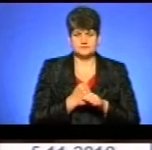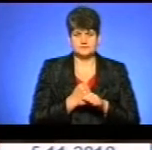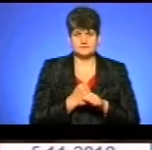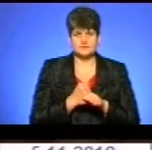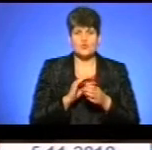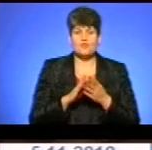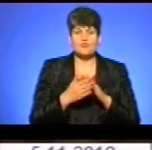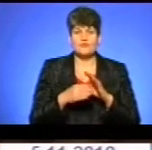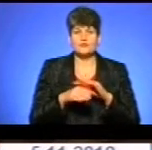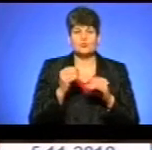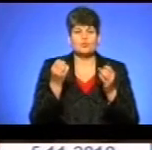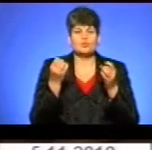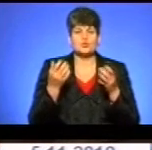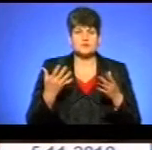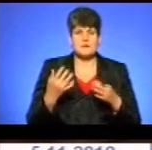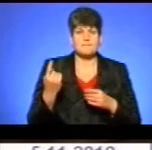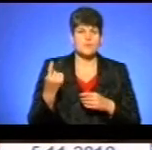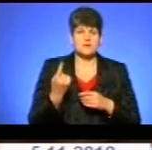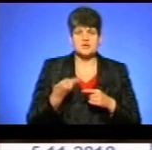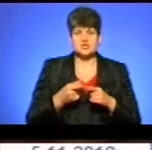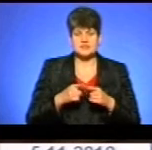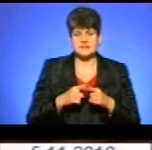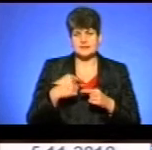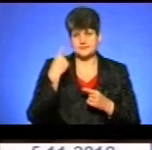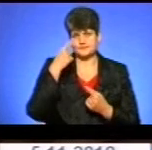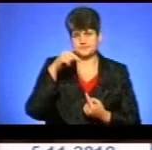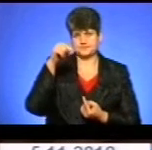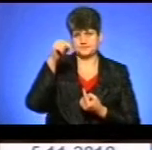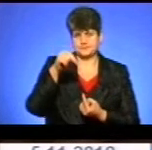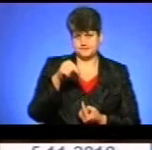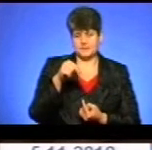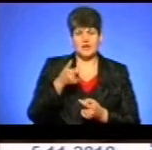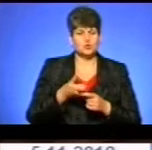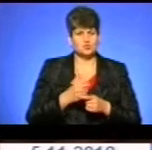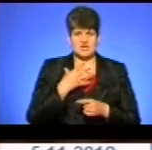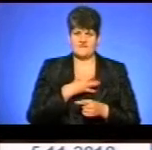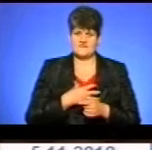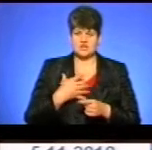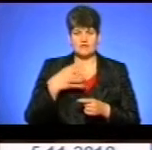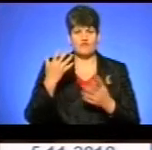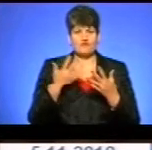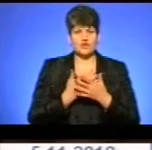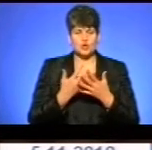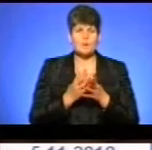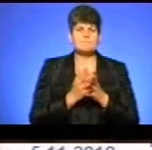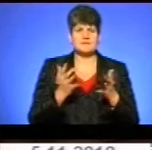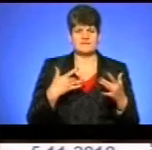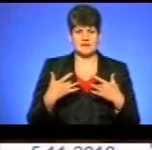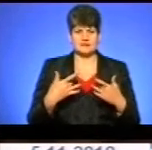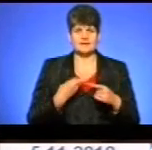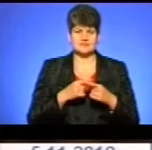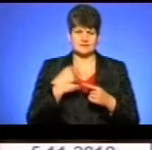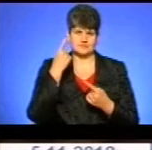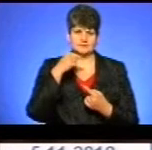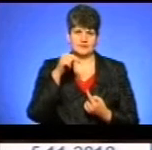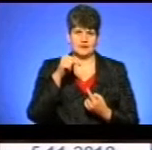Умови відбору дуже прості. По-перше, це типаж. Дуже важливо в кіно, навіть більше, ніж в театрі, як на мене. Це типаж. Тому що